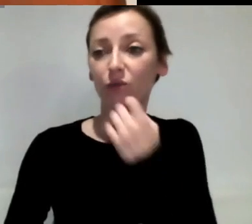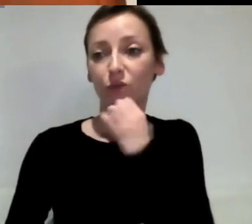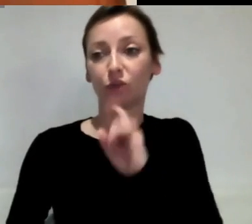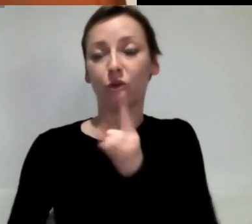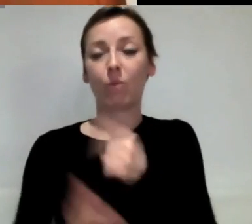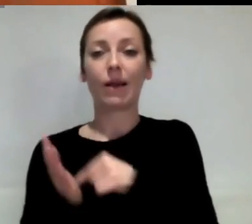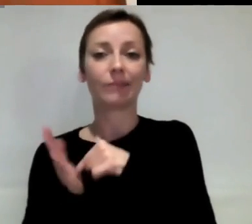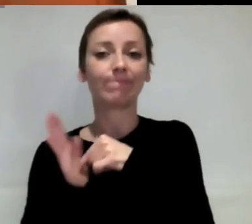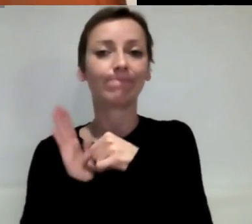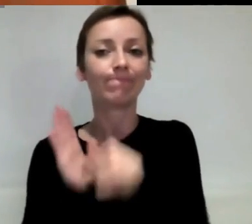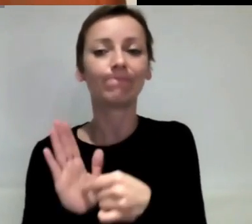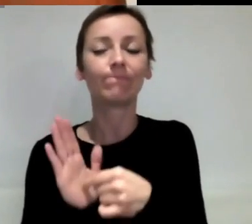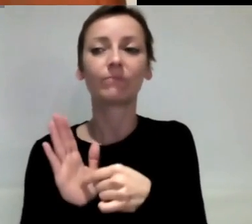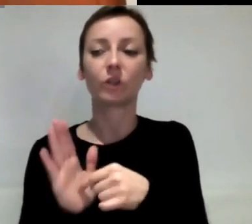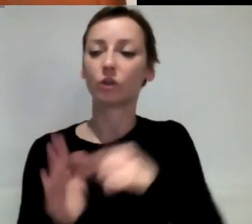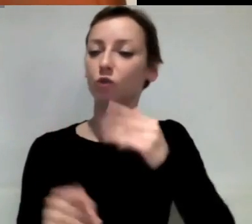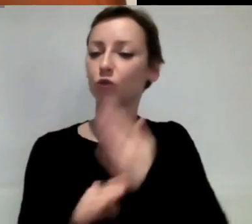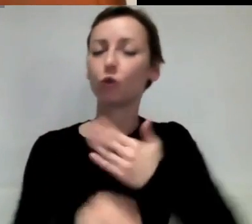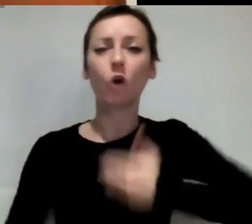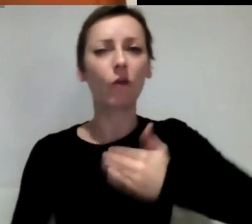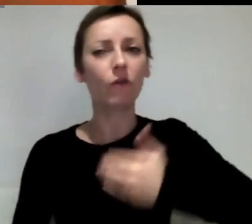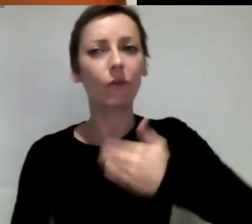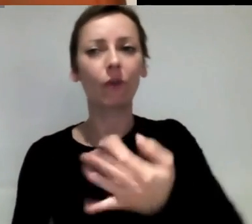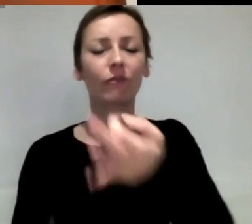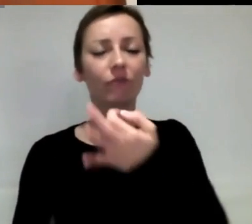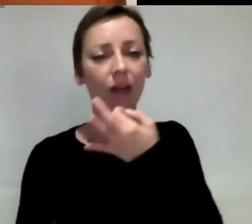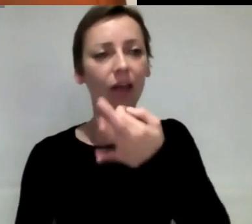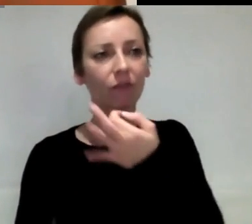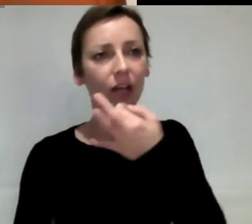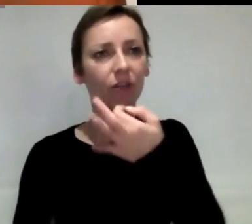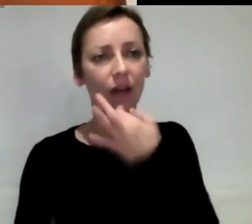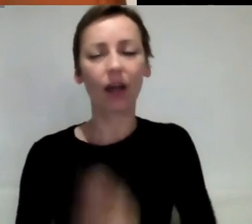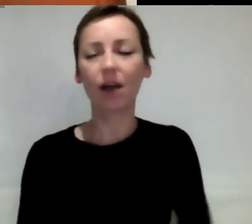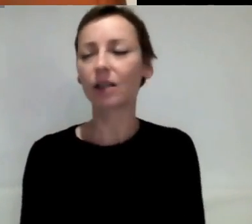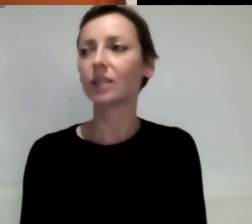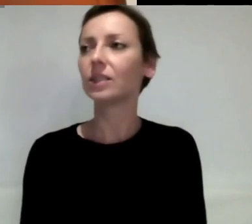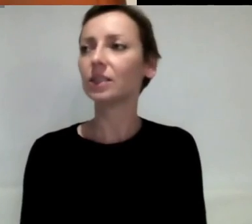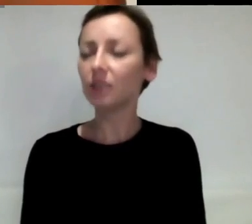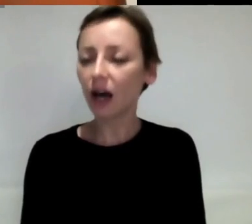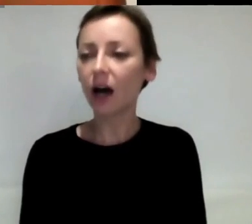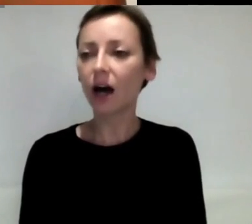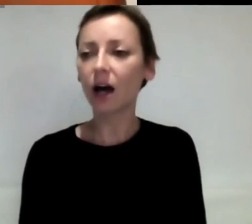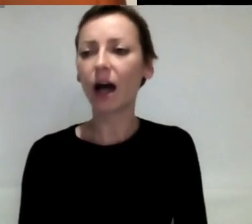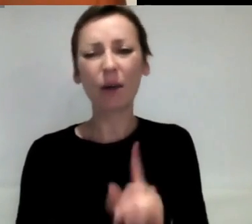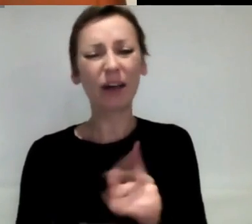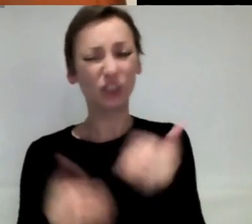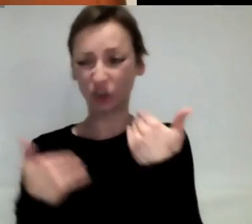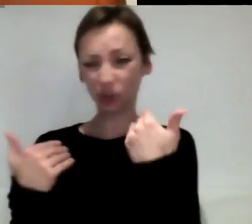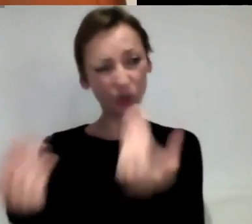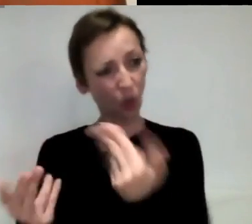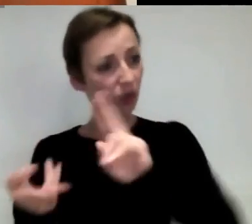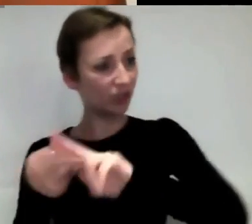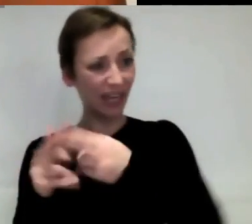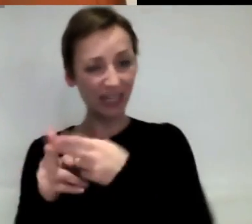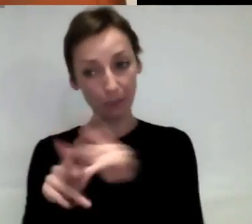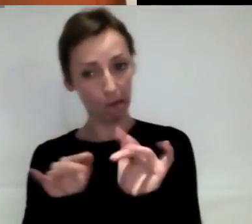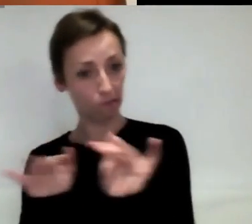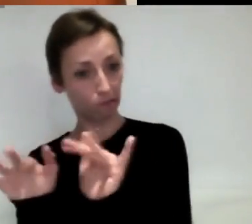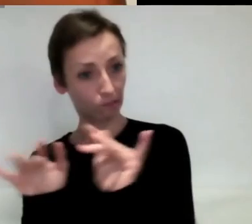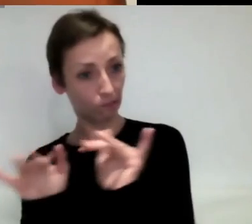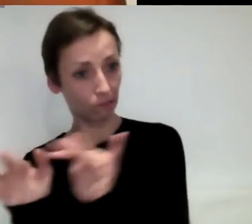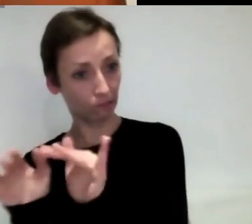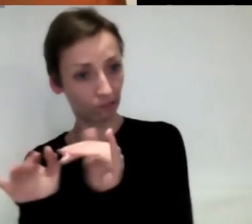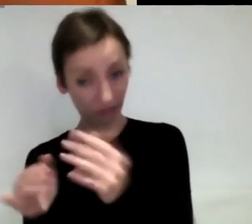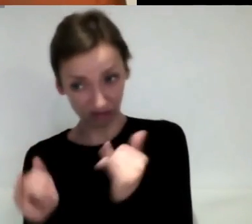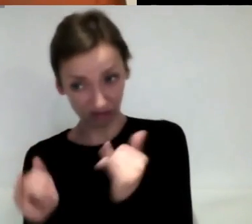schon öfter die Frage bekommen haben, ja, aber werden dann nicht die Teilnehmenden manipuliert? Ich würde sagen, nein,